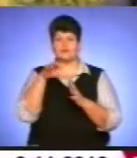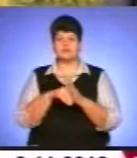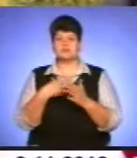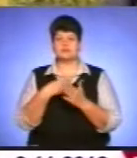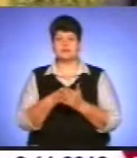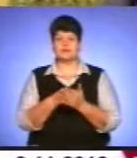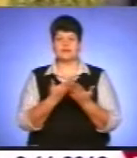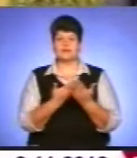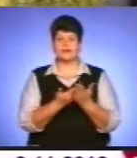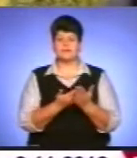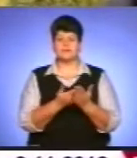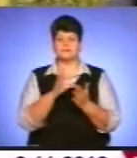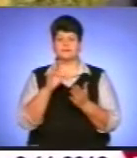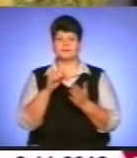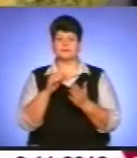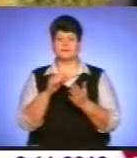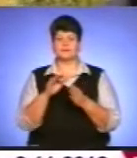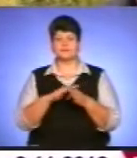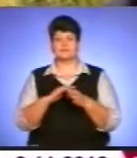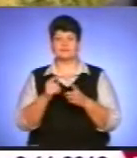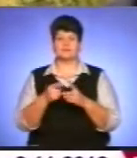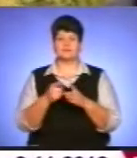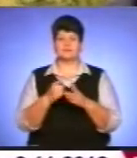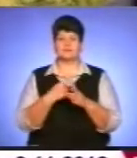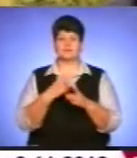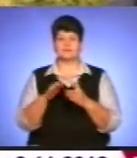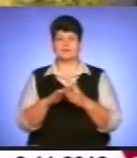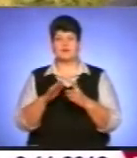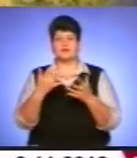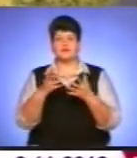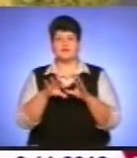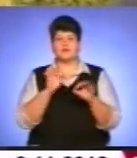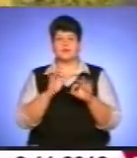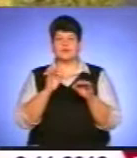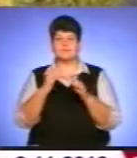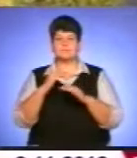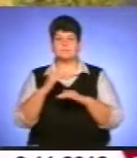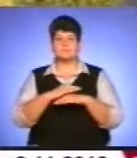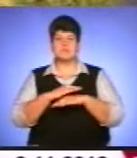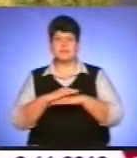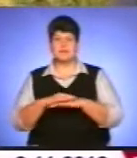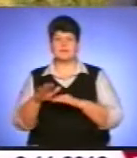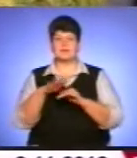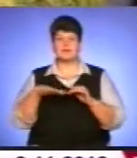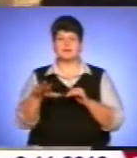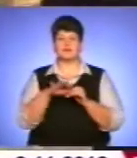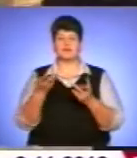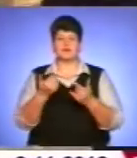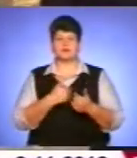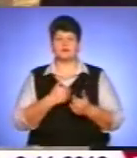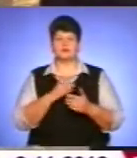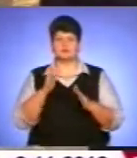персональні дані і вибрати предмети, вибрати територію, регіон тестування.